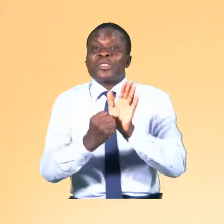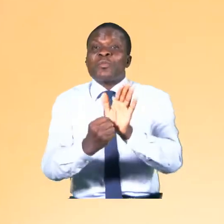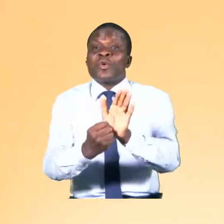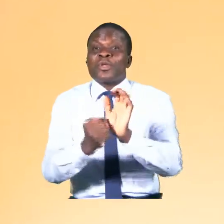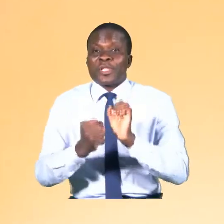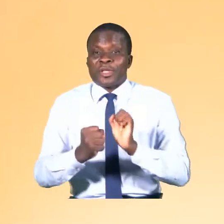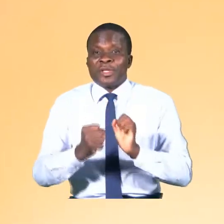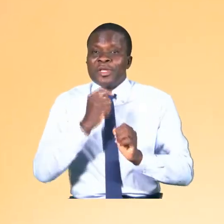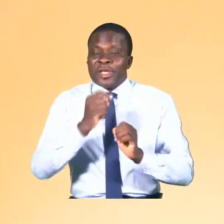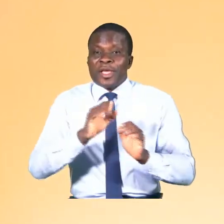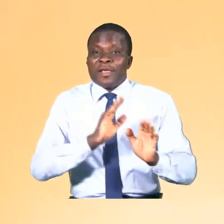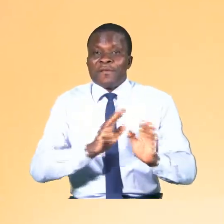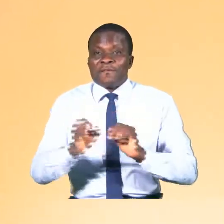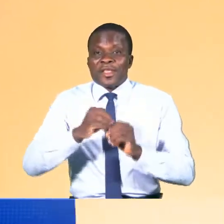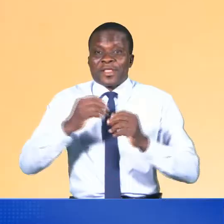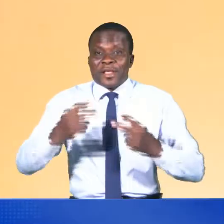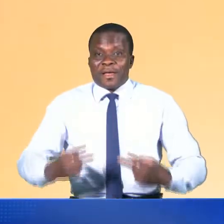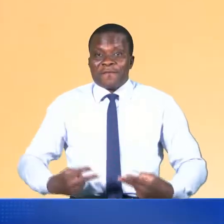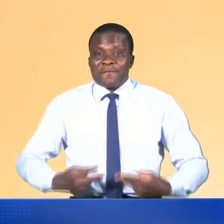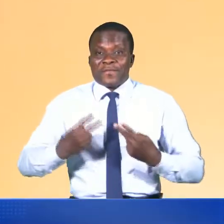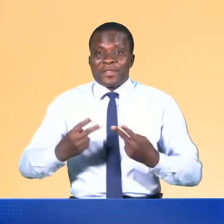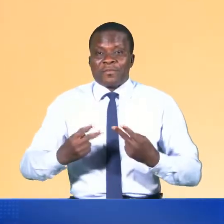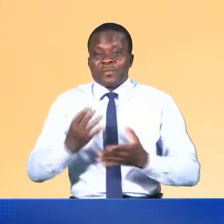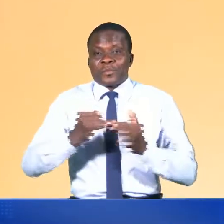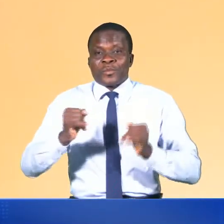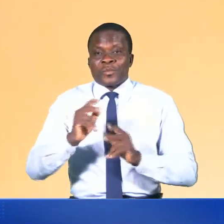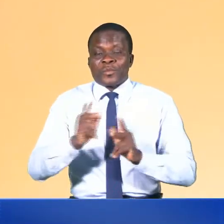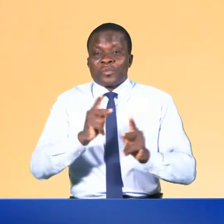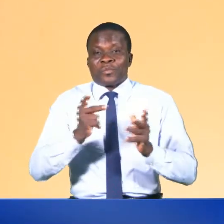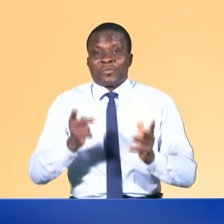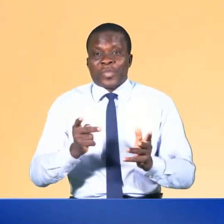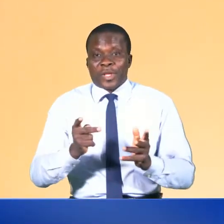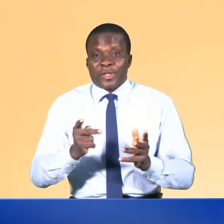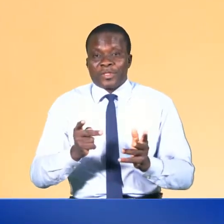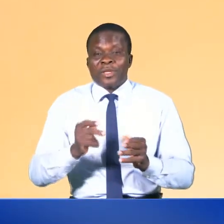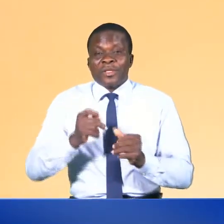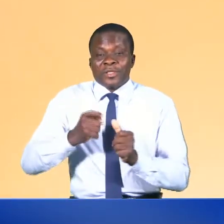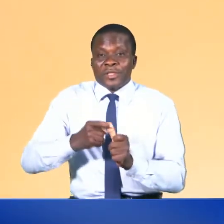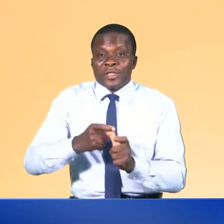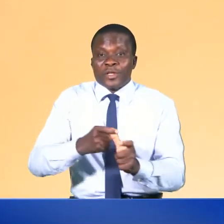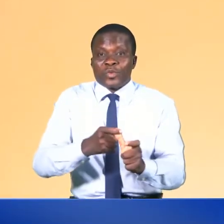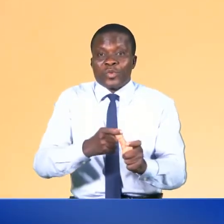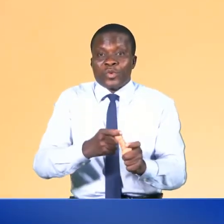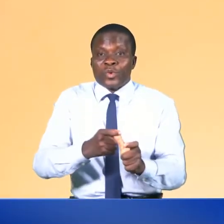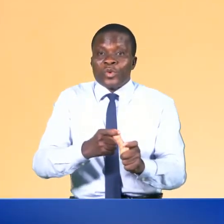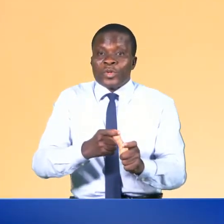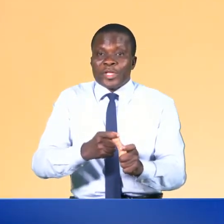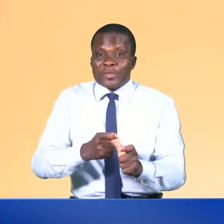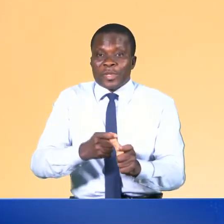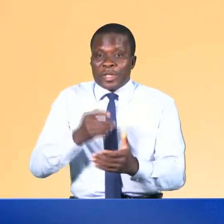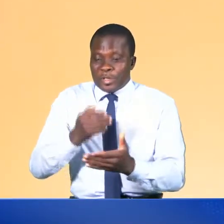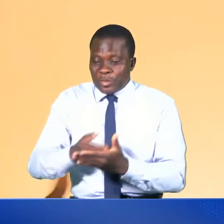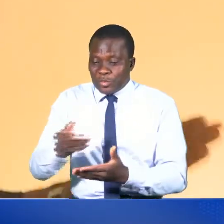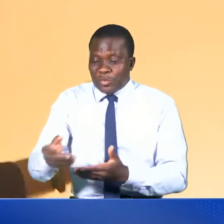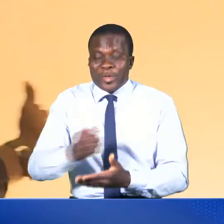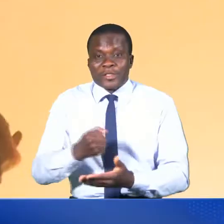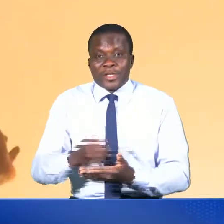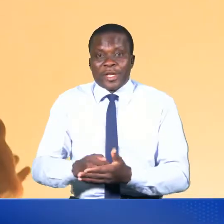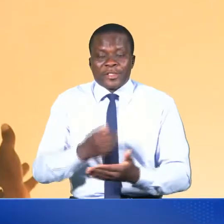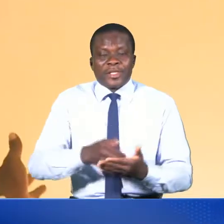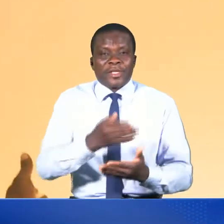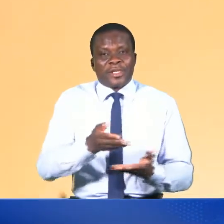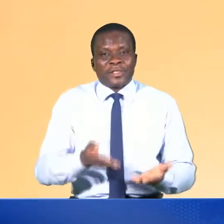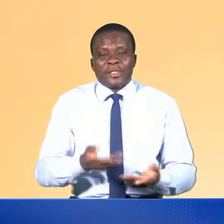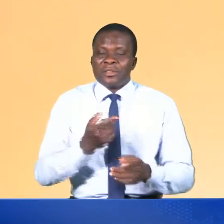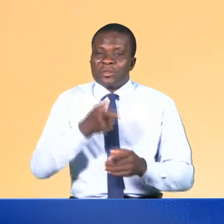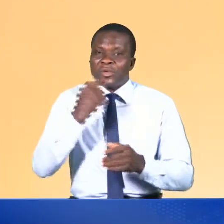et féérique de la vie. Parfois les gens, pour cacher leur argent, ils achètent des œuvres. Voilà que nous,